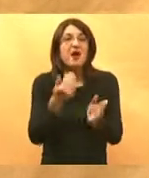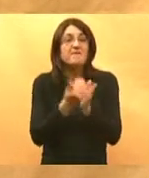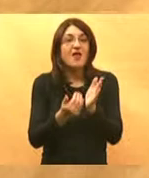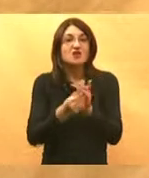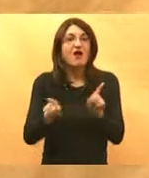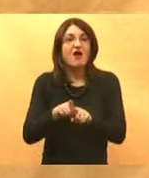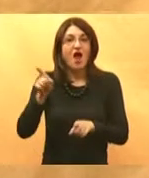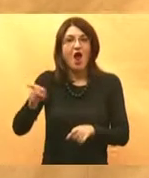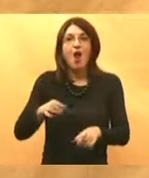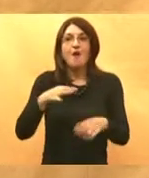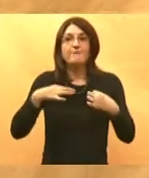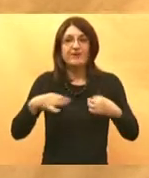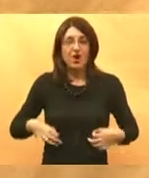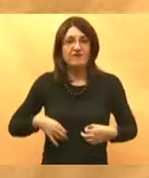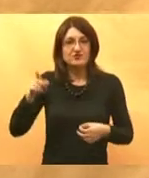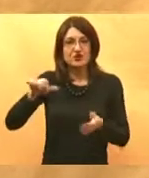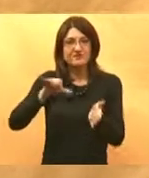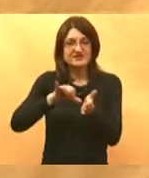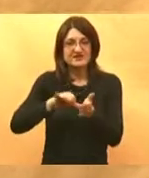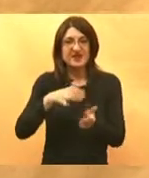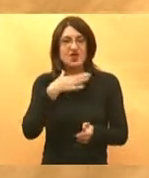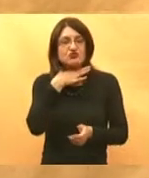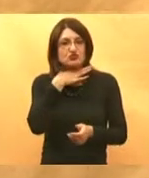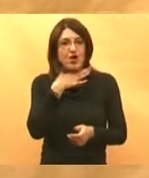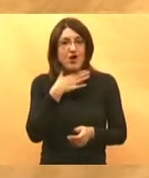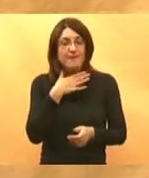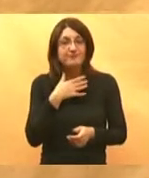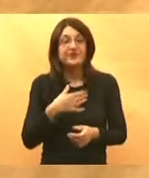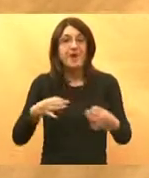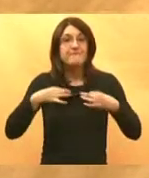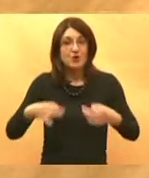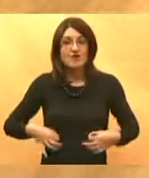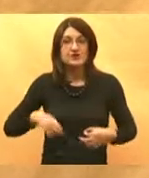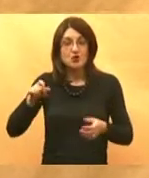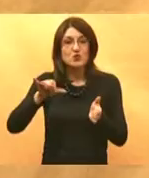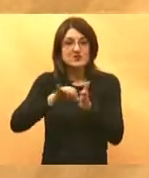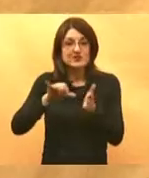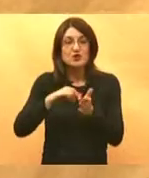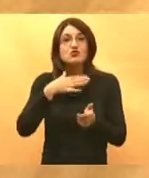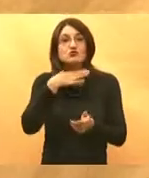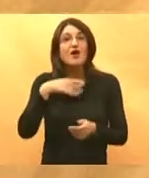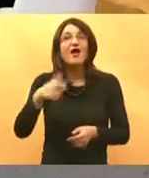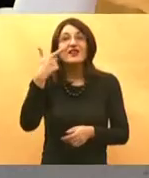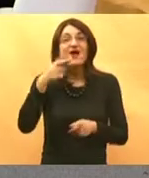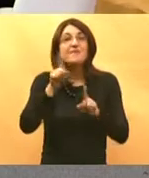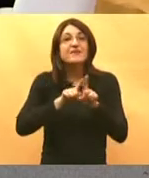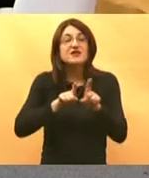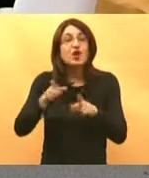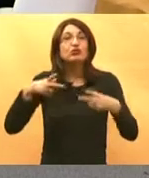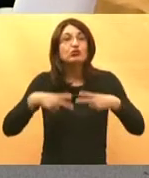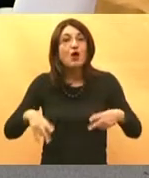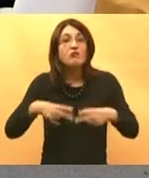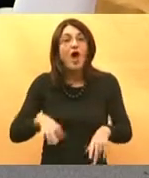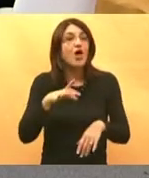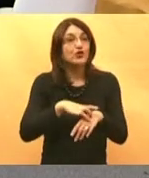bilo kojega profesora srednje škole da ne kažem da je profesor srednje škole gotovo dva mjeseca na godišnjem odmoru što